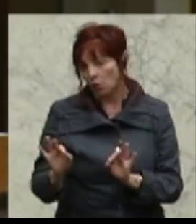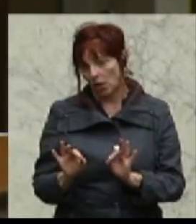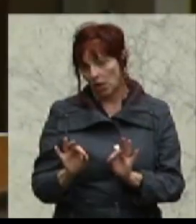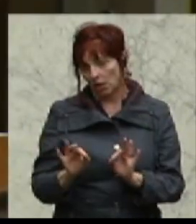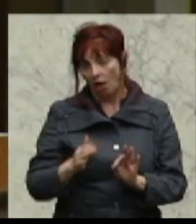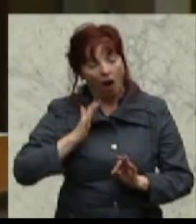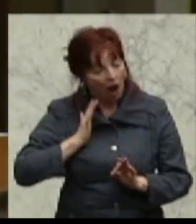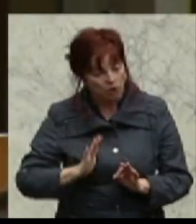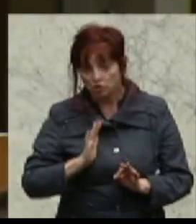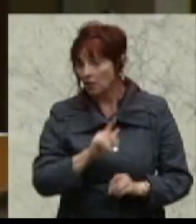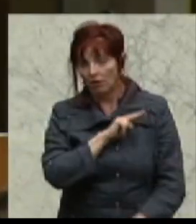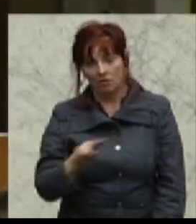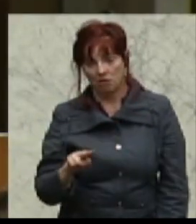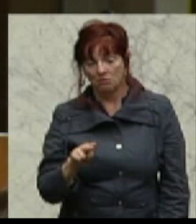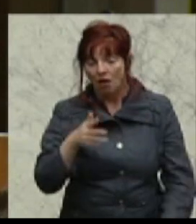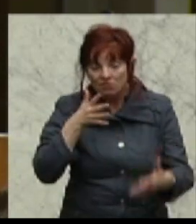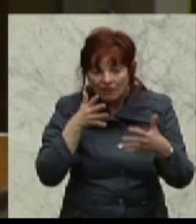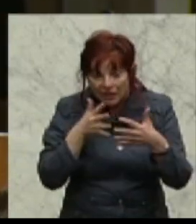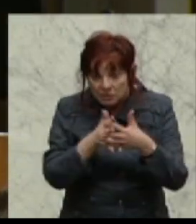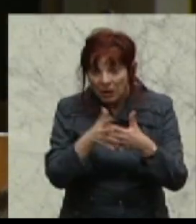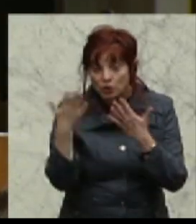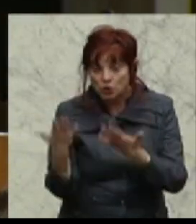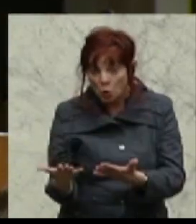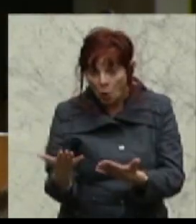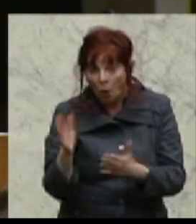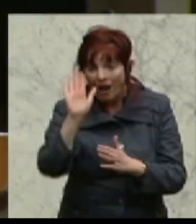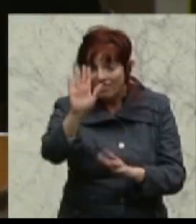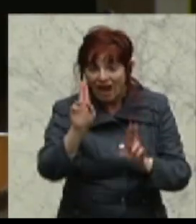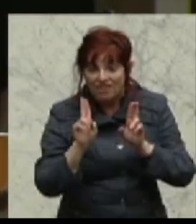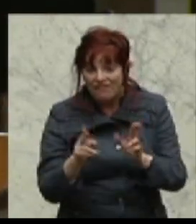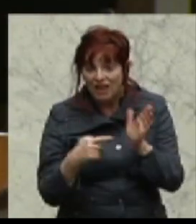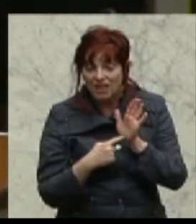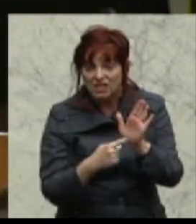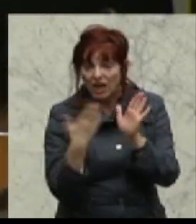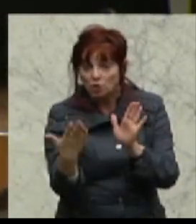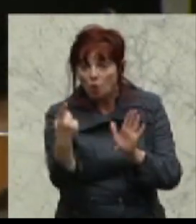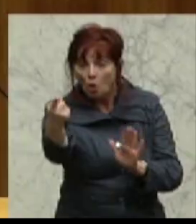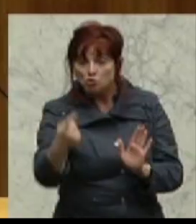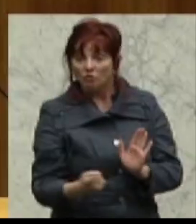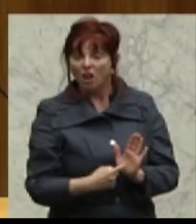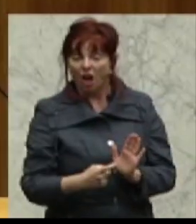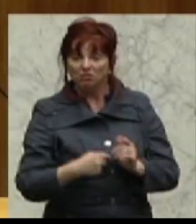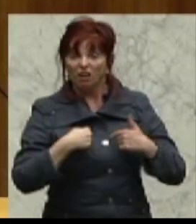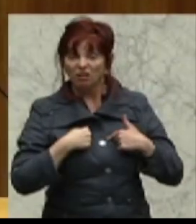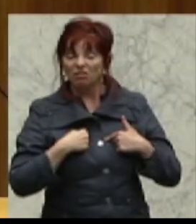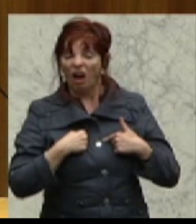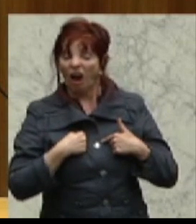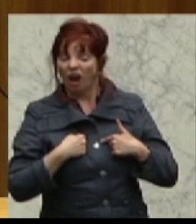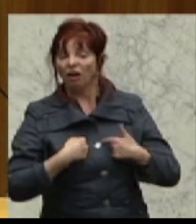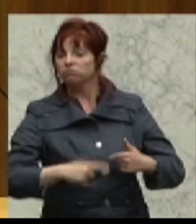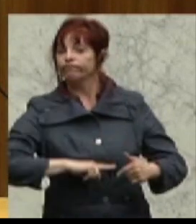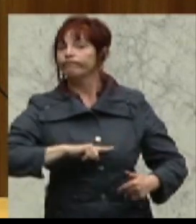Transparenz. Das sind keine Werte, Herr Luger, die Sie in der Öffentlichkeit immer für sich selber einfordern. Denn eines ist klar,